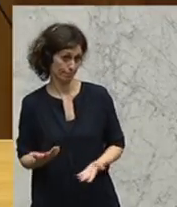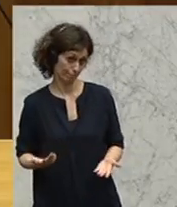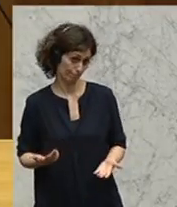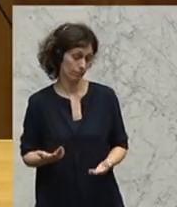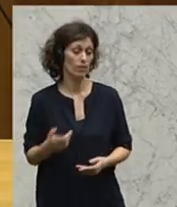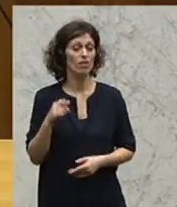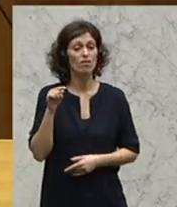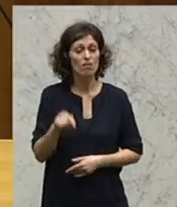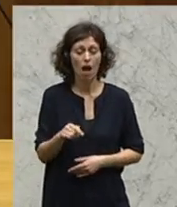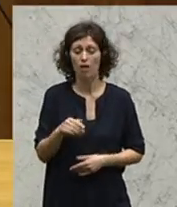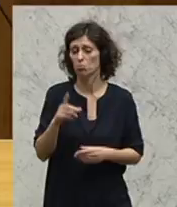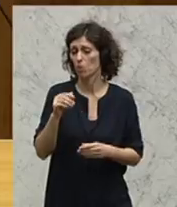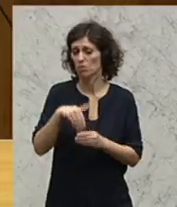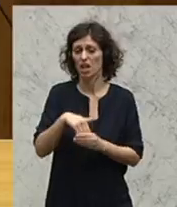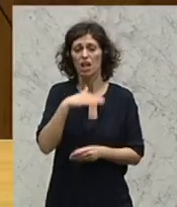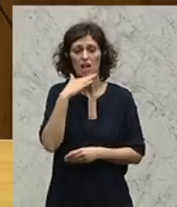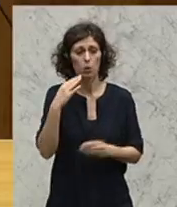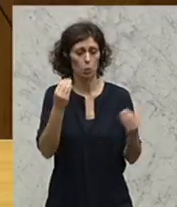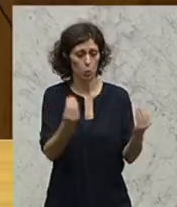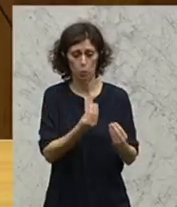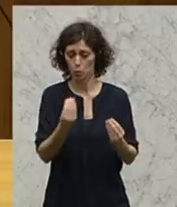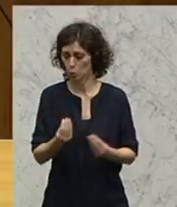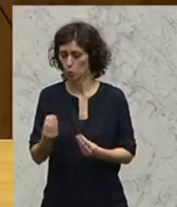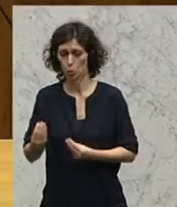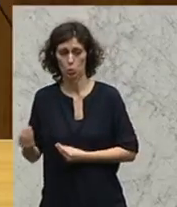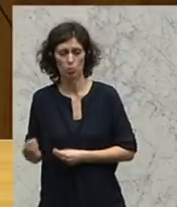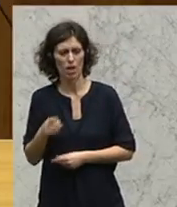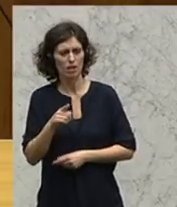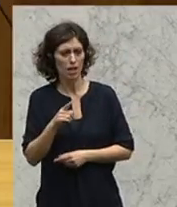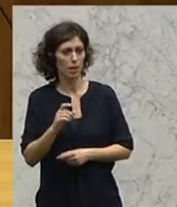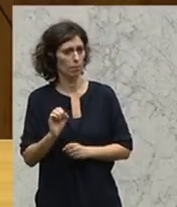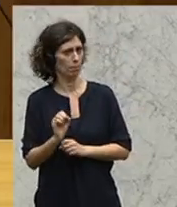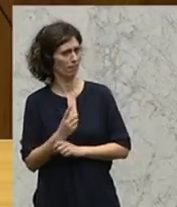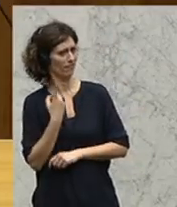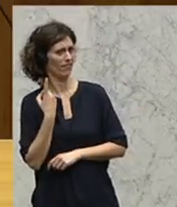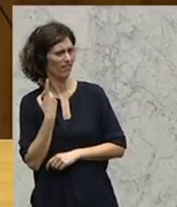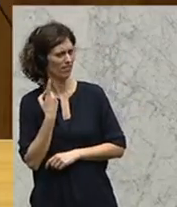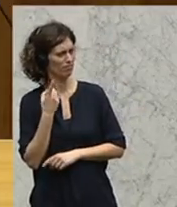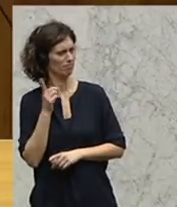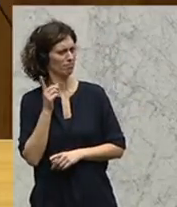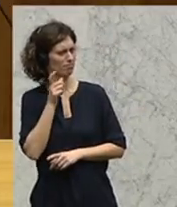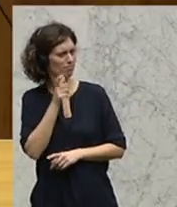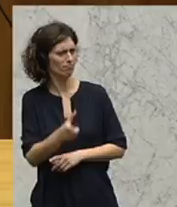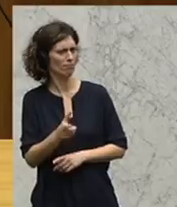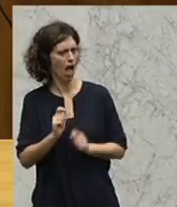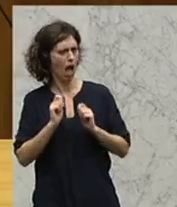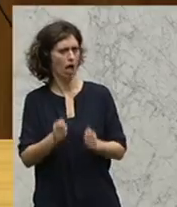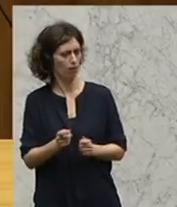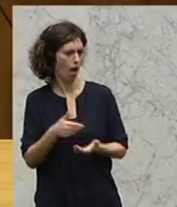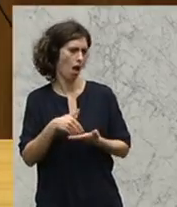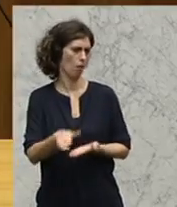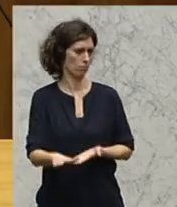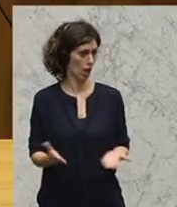alles eigentlich genug Gründe, diesen skurrilen und absurden Antrag abzulehnen.